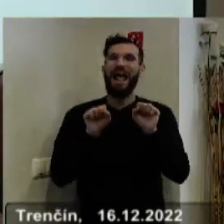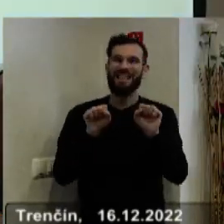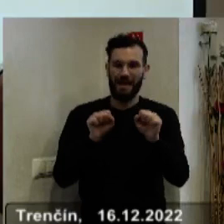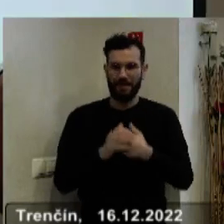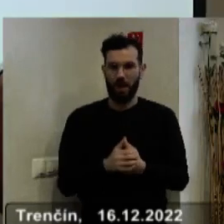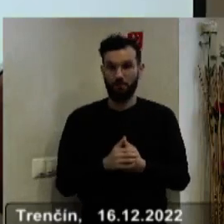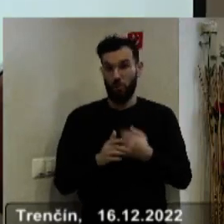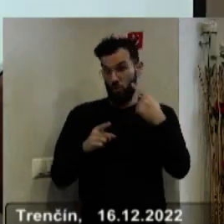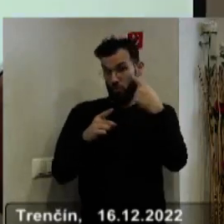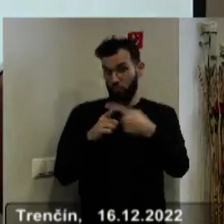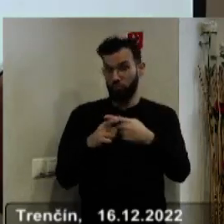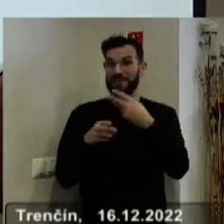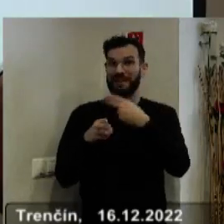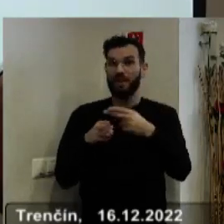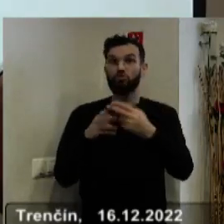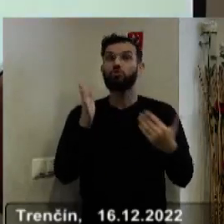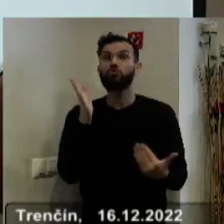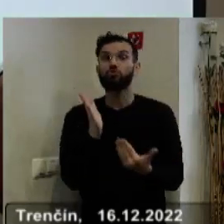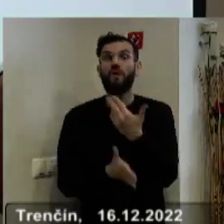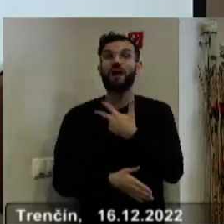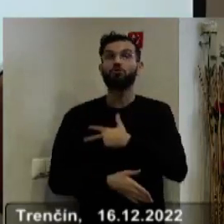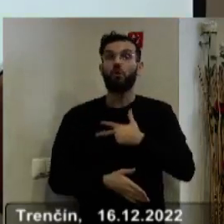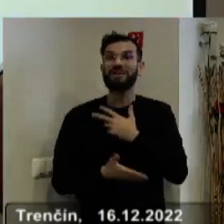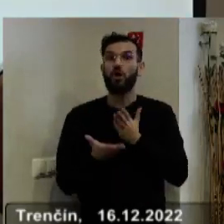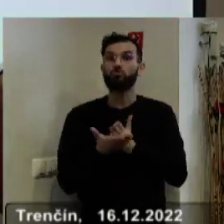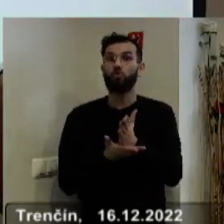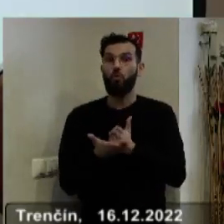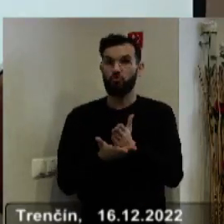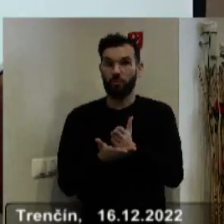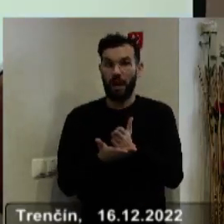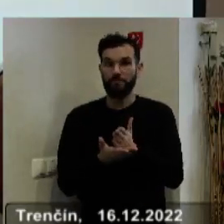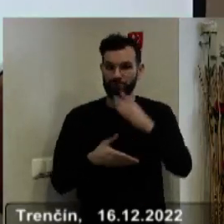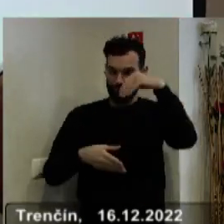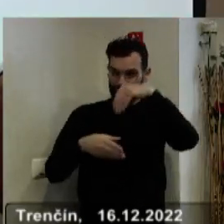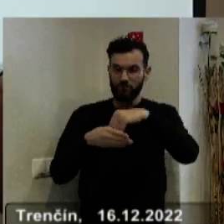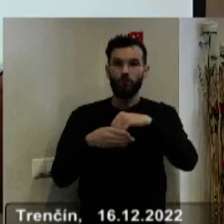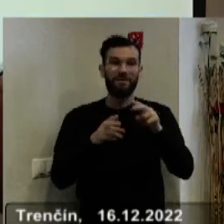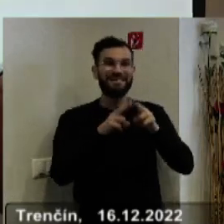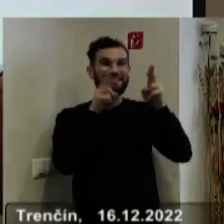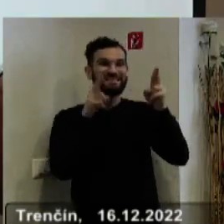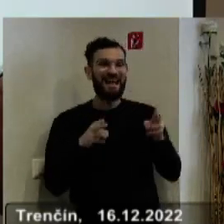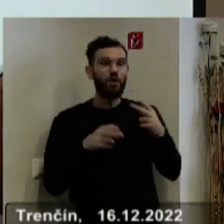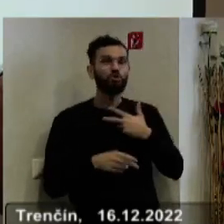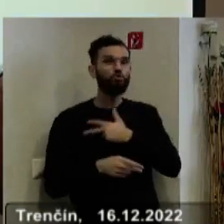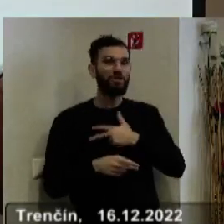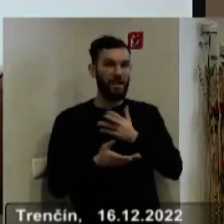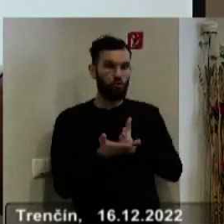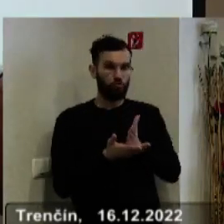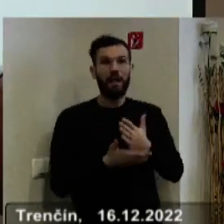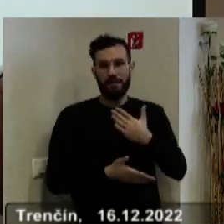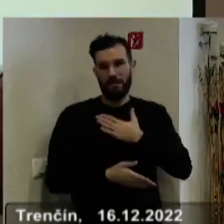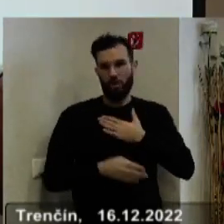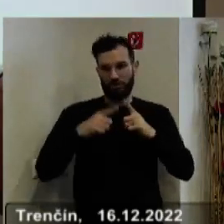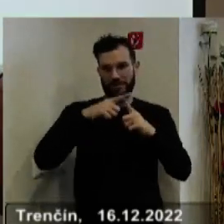ale aj za definovania podmienok poskytovania nových druhov sociálnych služieb, poskytovaných prostredníctvom za riadení sociálnych služieb v našej